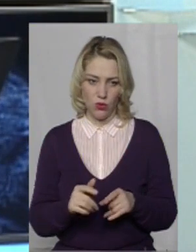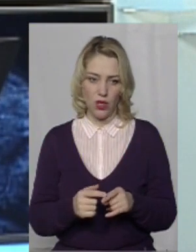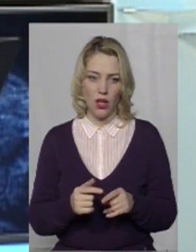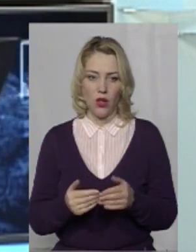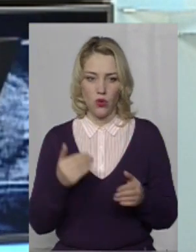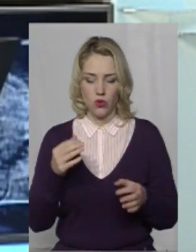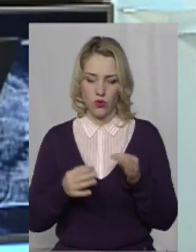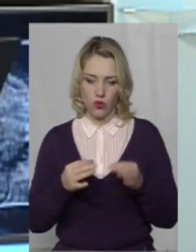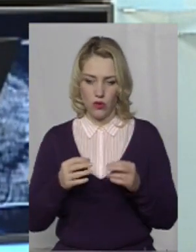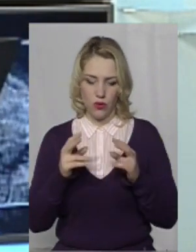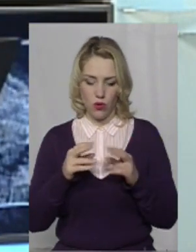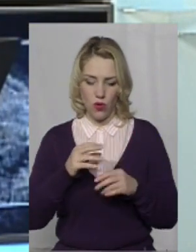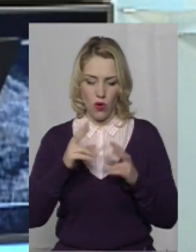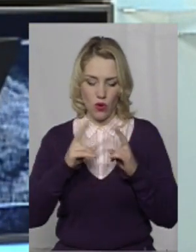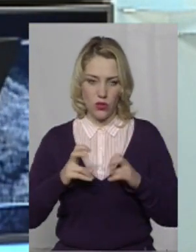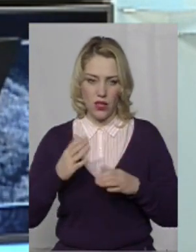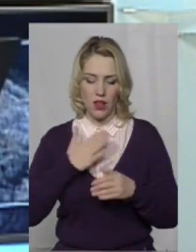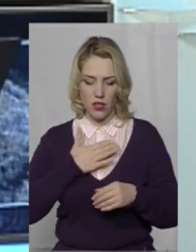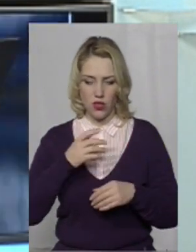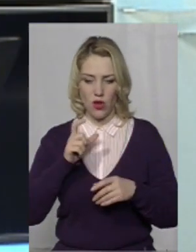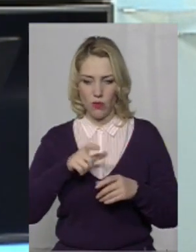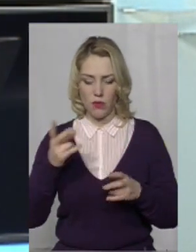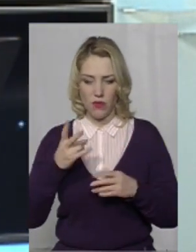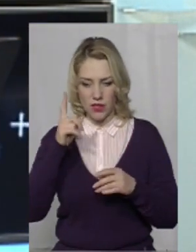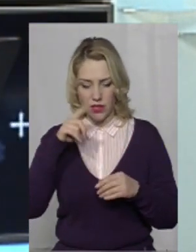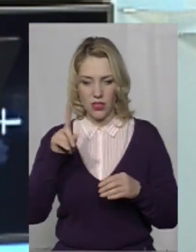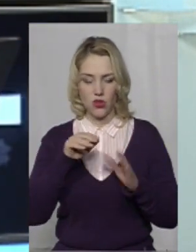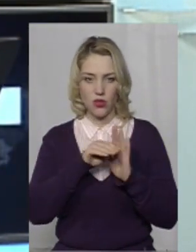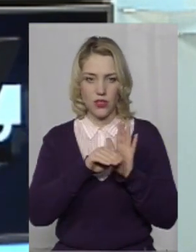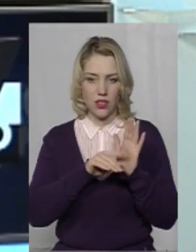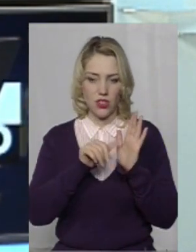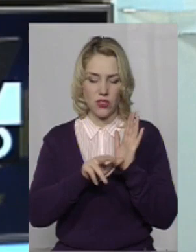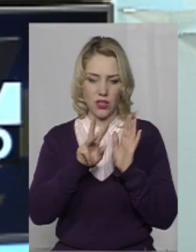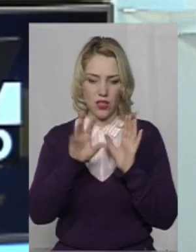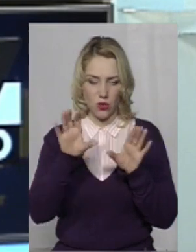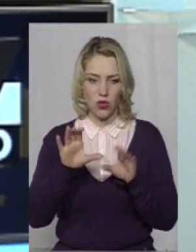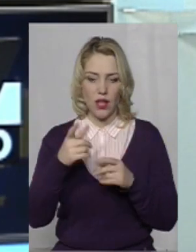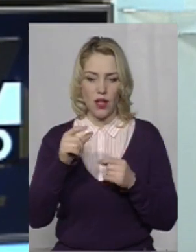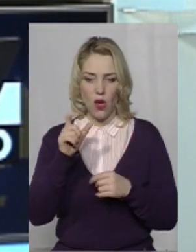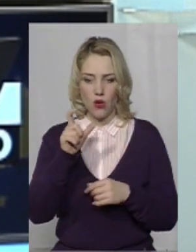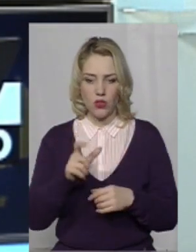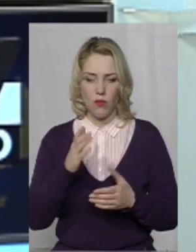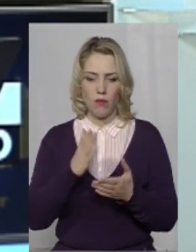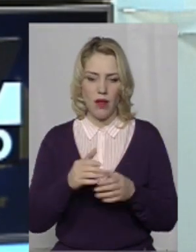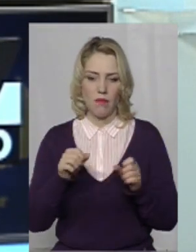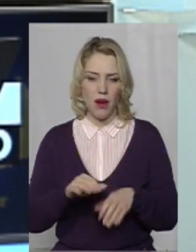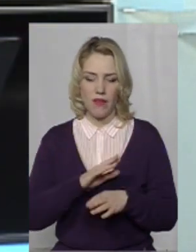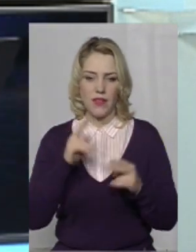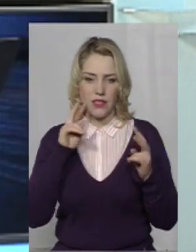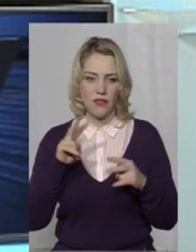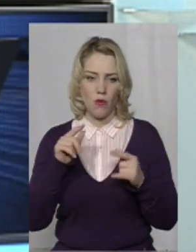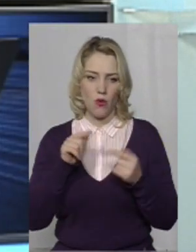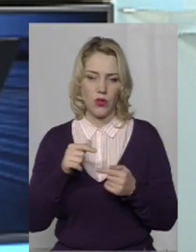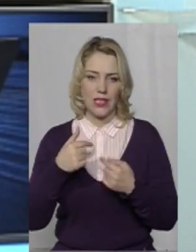розслідування, наші громадяни мають знати чітко. Є стаття 63 Конституції, де особа має право не свідчити проти себе, проти